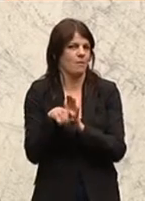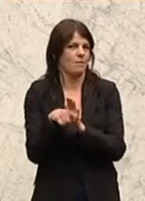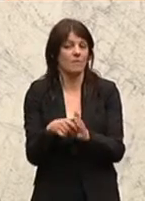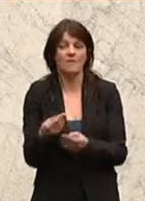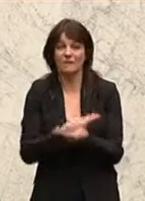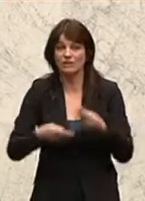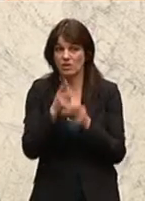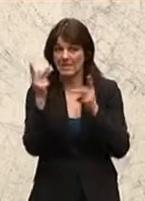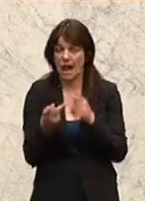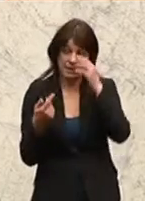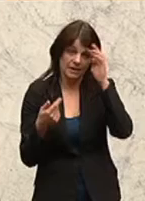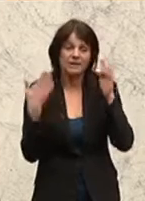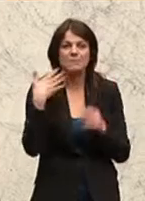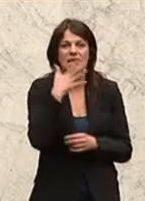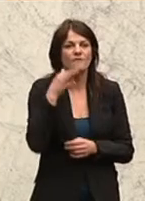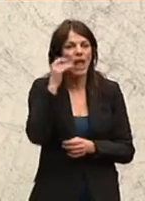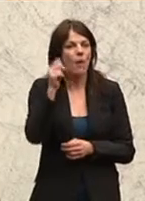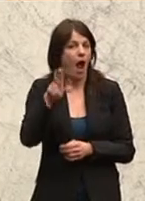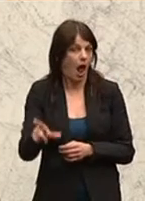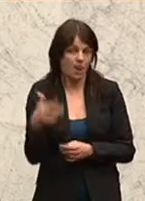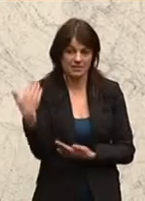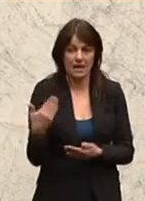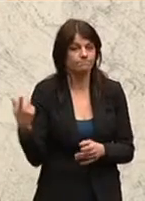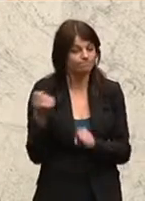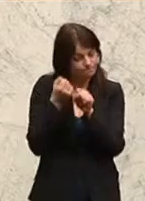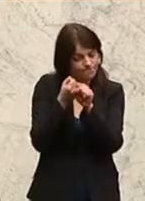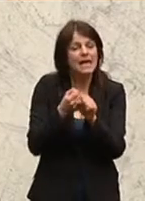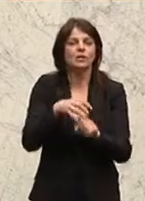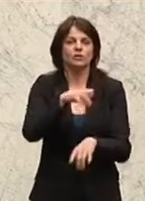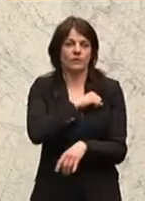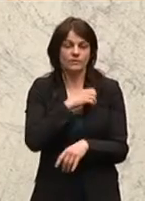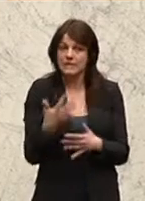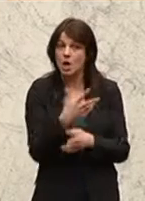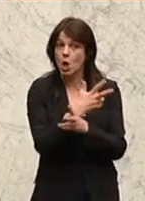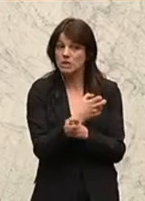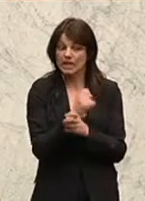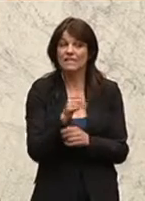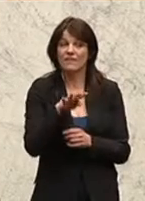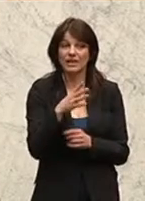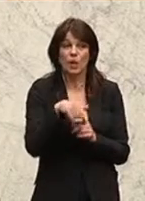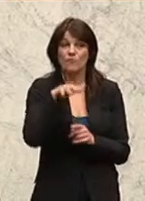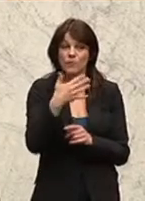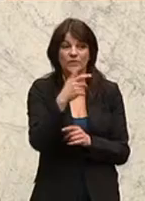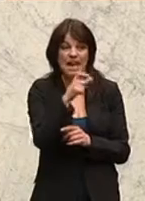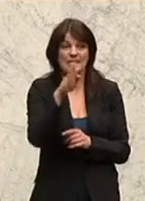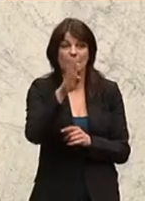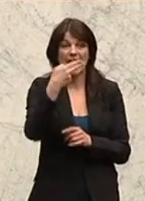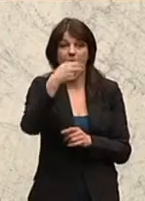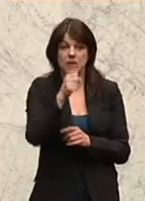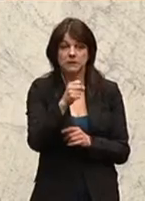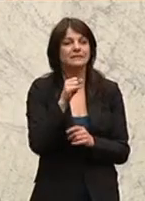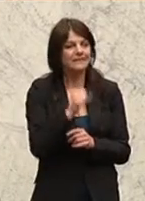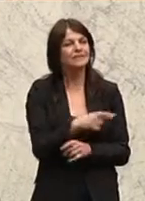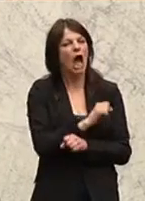Wirtschaftskammer, damals unter der Frau Karl, durchgesetzt wurde, dass in Österreich jetzt vierte und fünfte Klassen BHS als